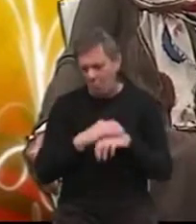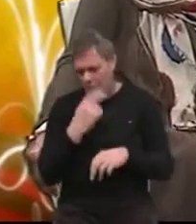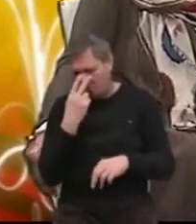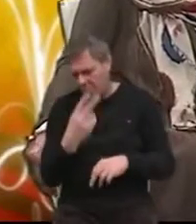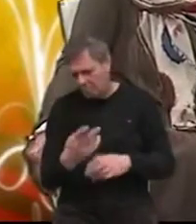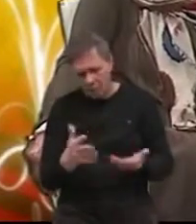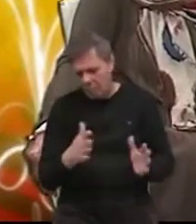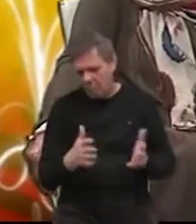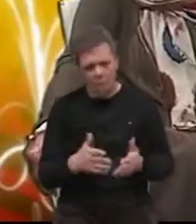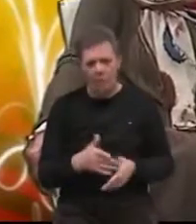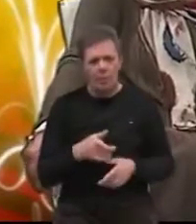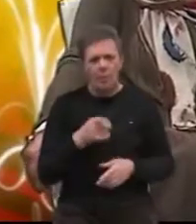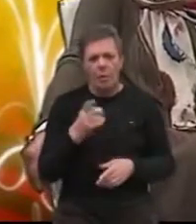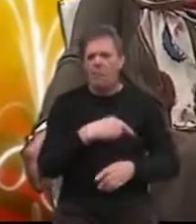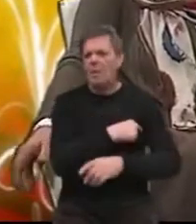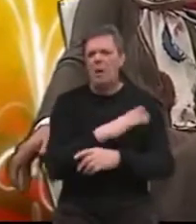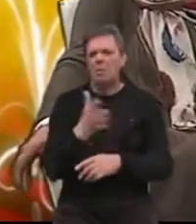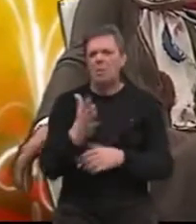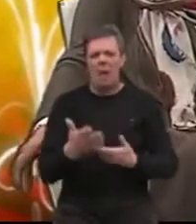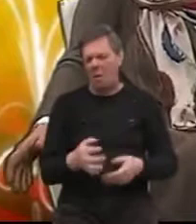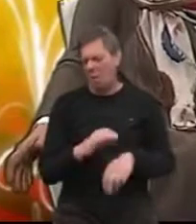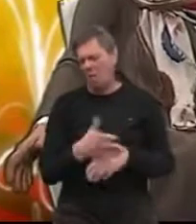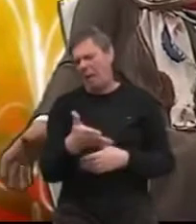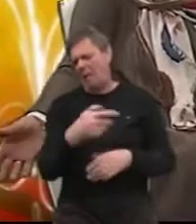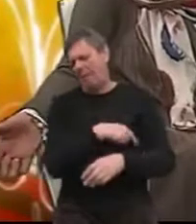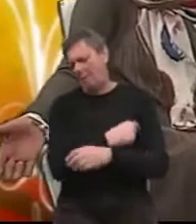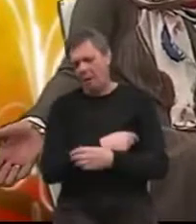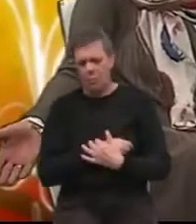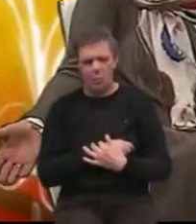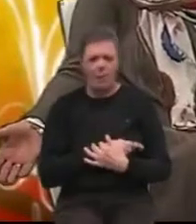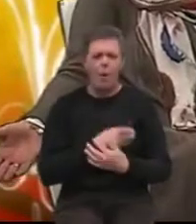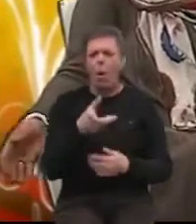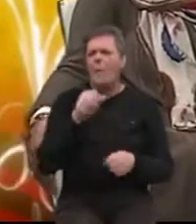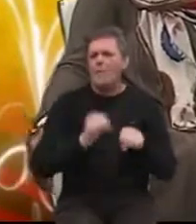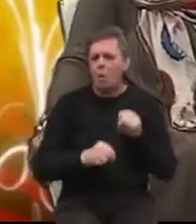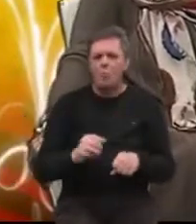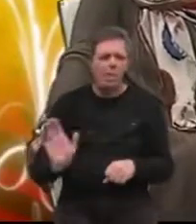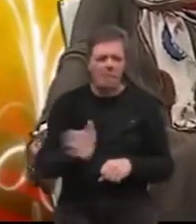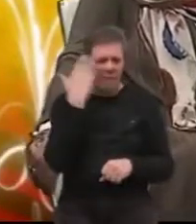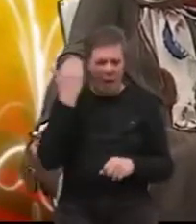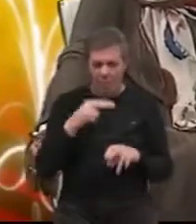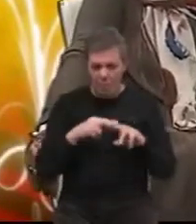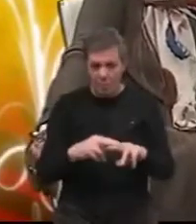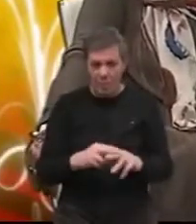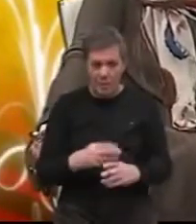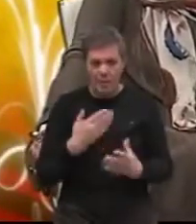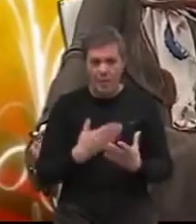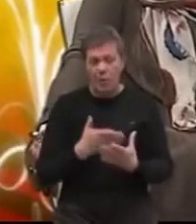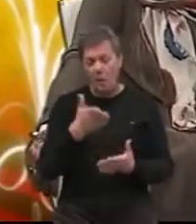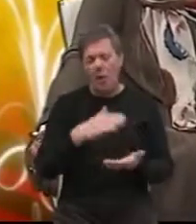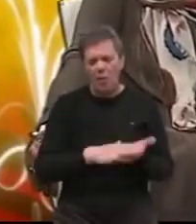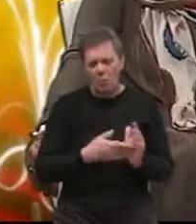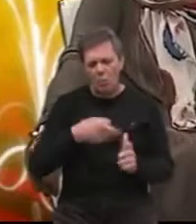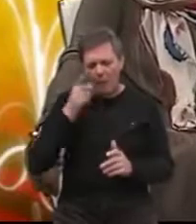Lječnički tim je rekao da on nema temperaturu, da je on sposoban da izađe iz bolnice. Tako da je njegova